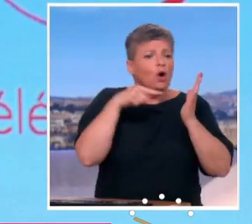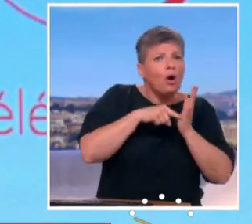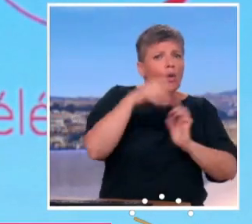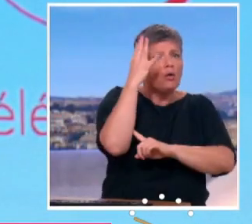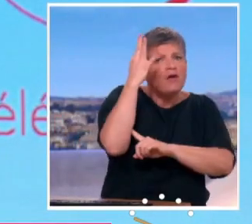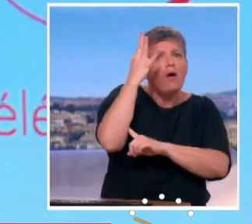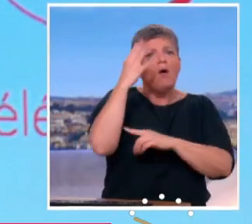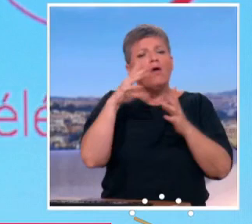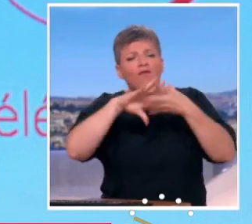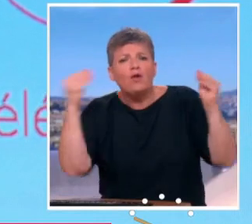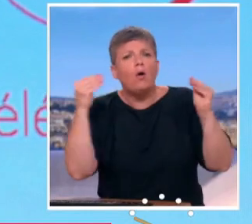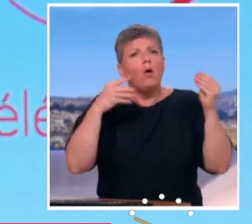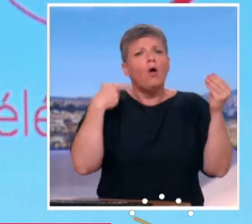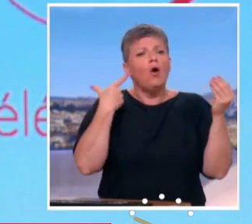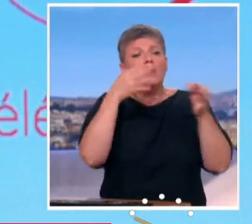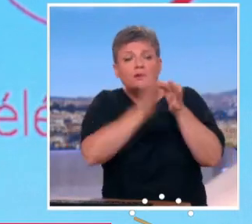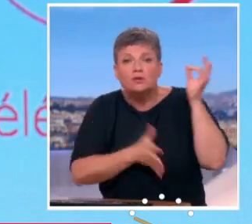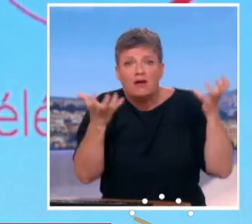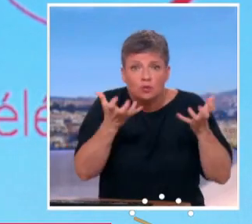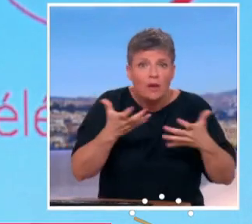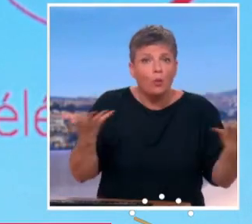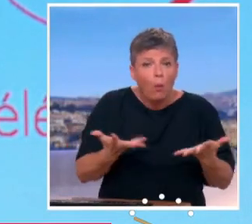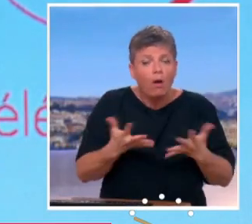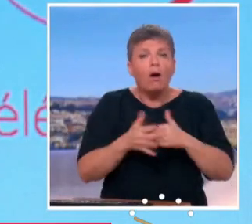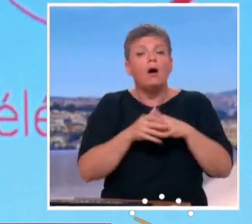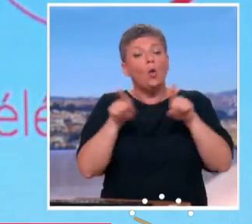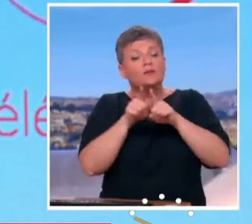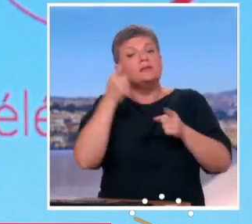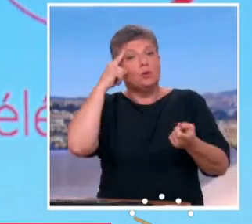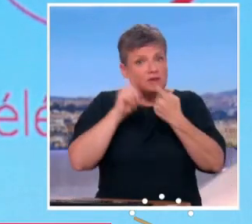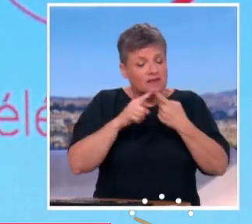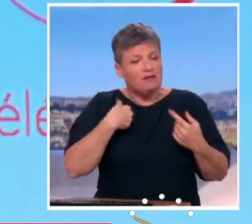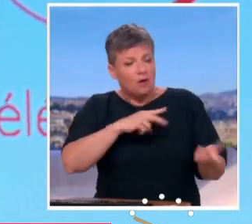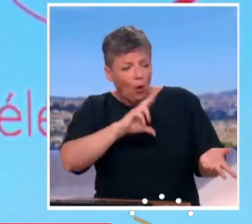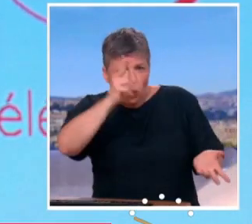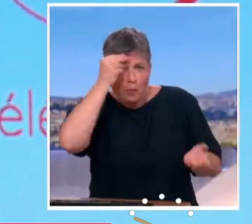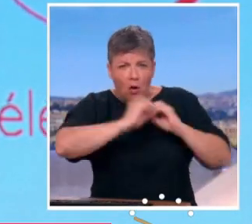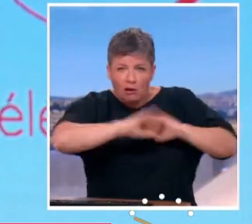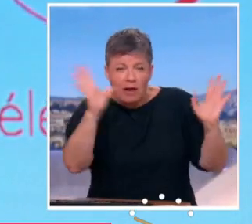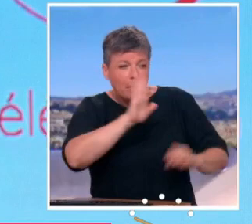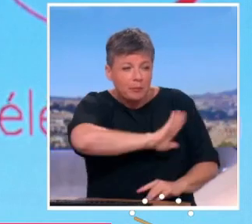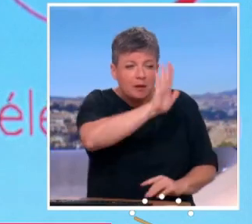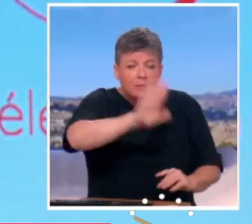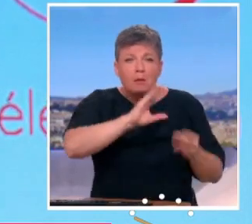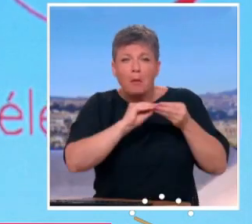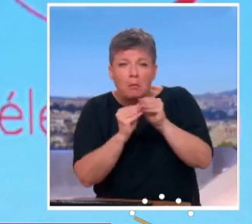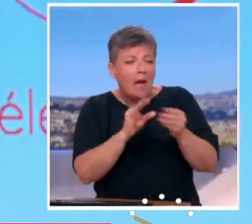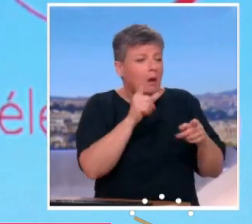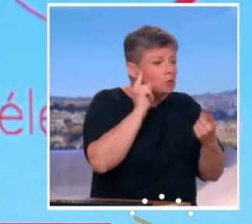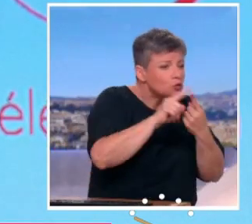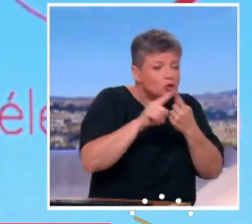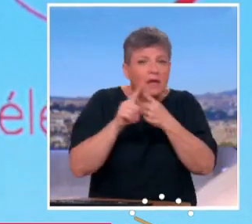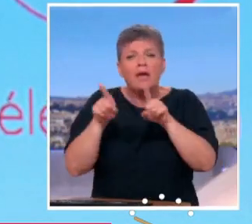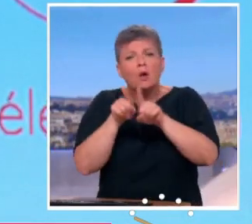avec quelle forme, quels sont les débouchés que nous attendons avec à la fois la volonté de bien comprendre, de bien identifier les sujets et de faire en sorte de redonner les perspectives